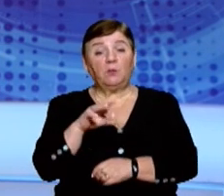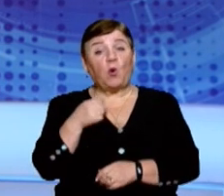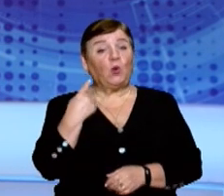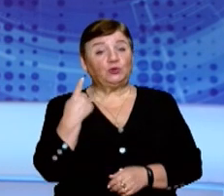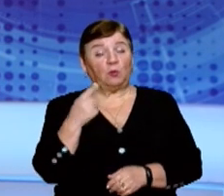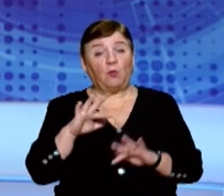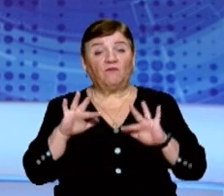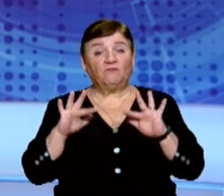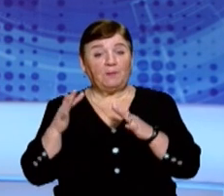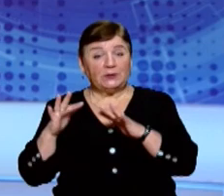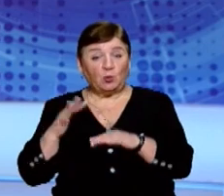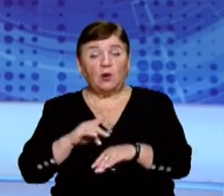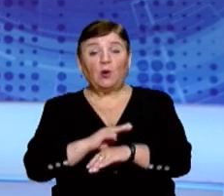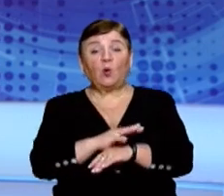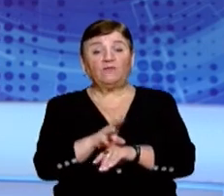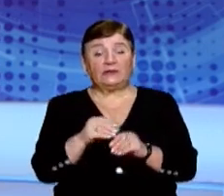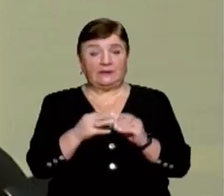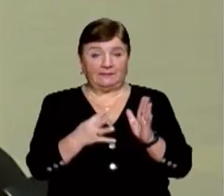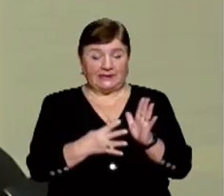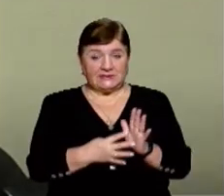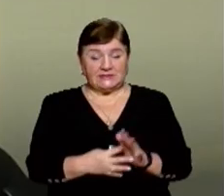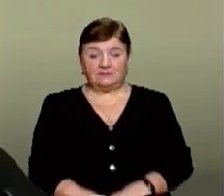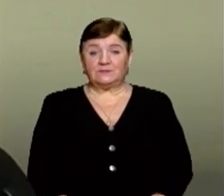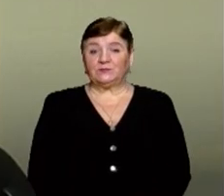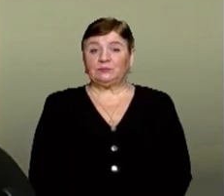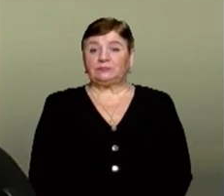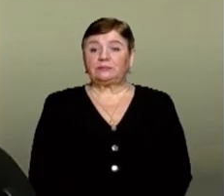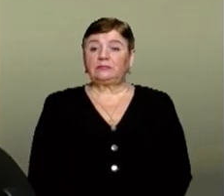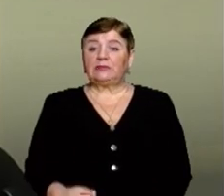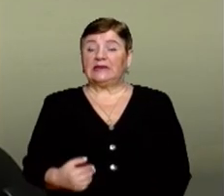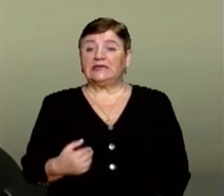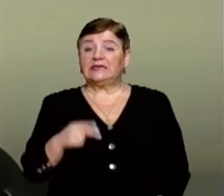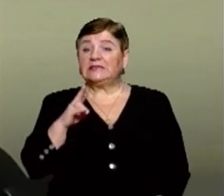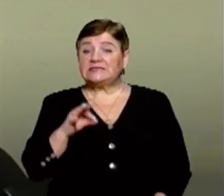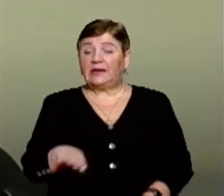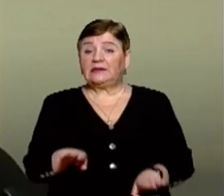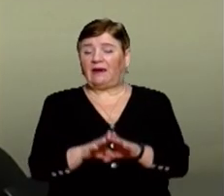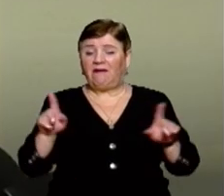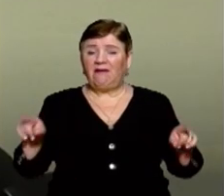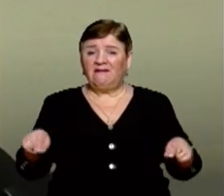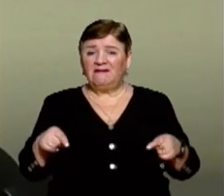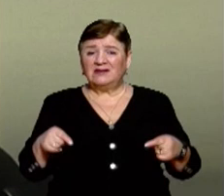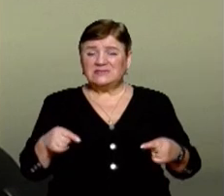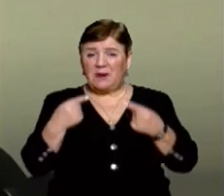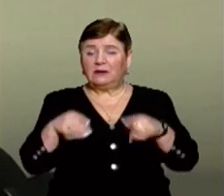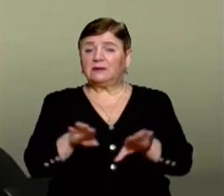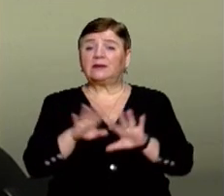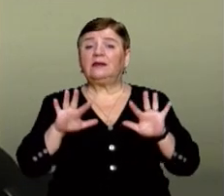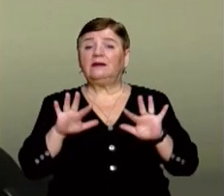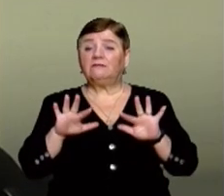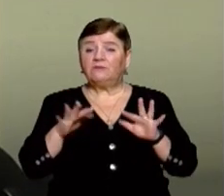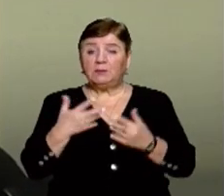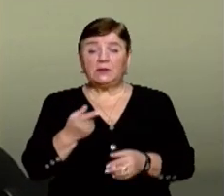випадку захворювання на COVID-19. Я не скажу, це спалахи, це поодинокі випадки, проте з